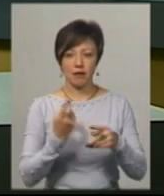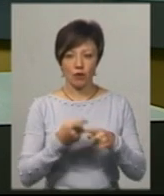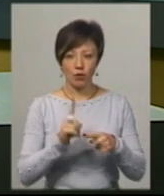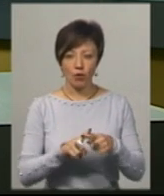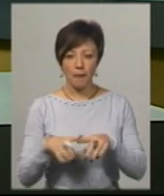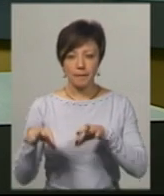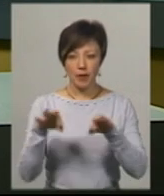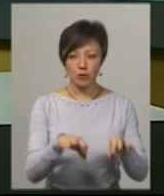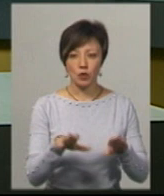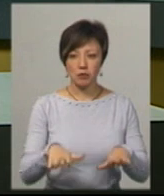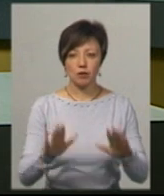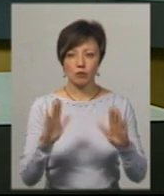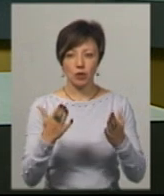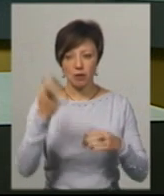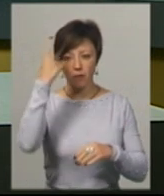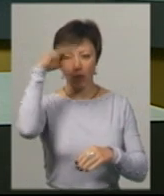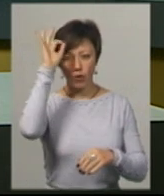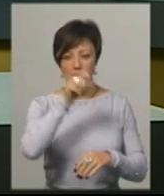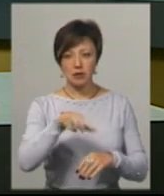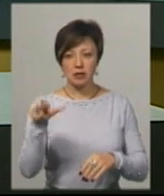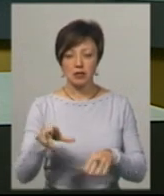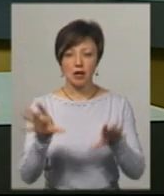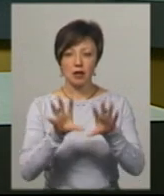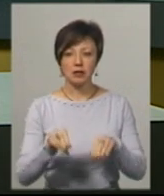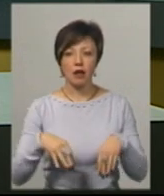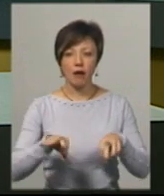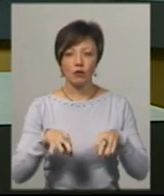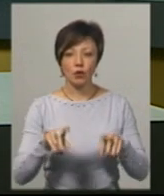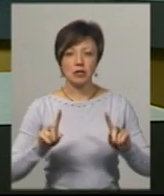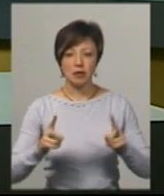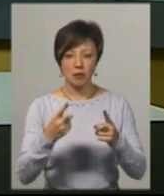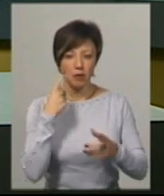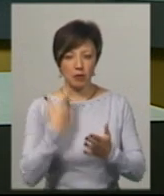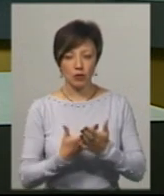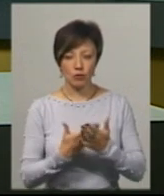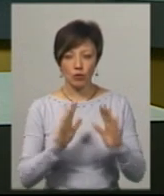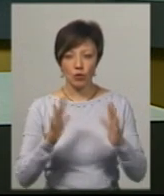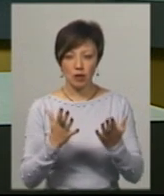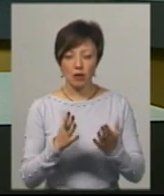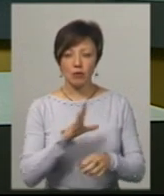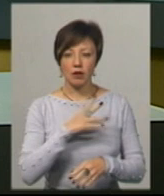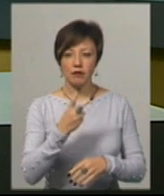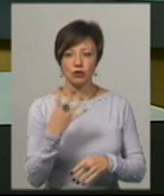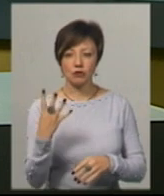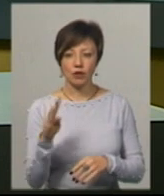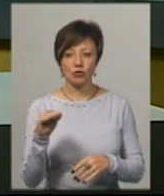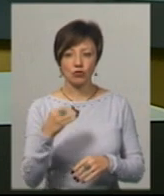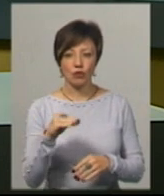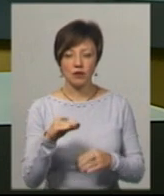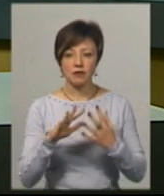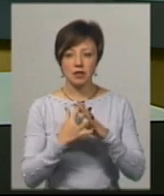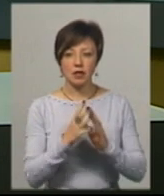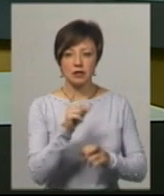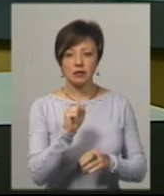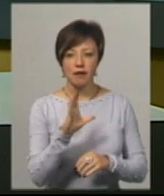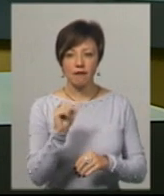Прибулі на місце події поліцейські загасили авто та затримали підозрюваного. Подія мала місце 24 жовтня у селі